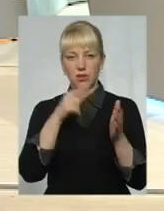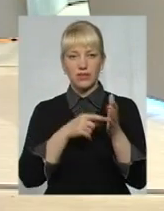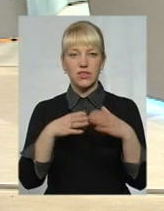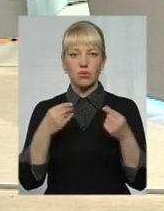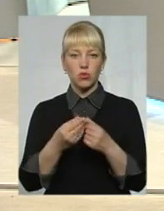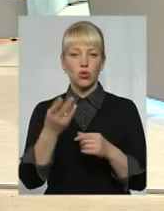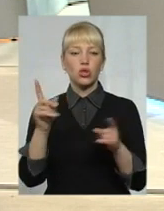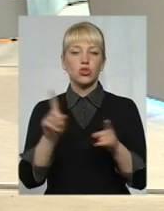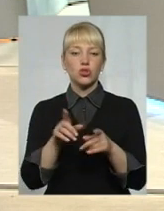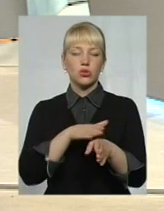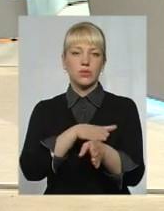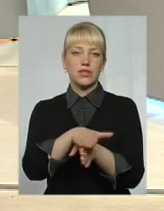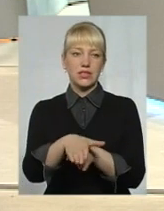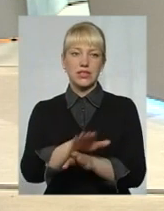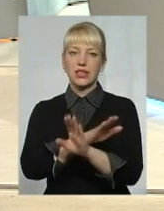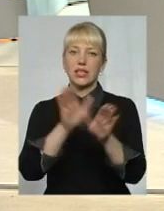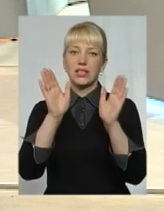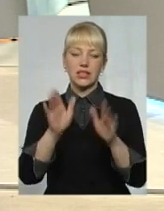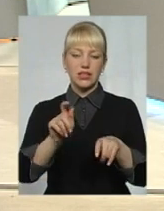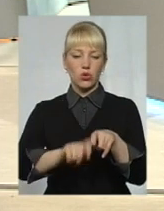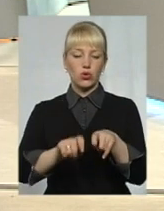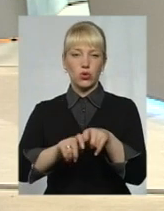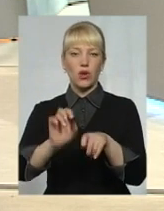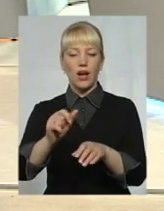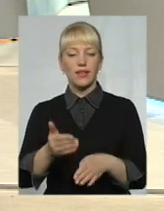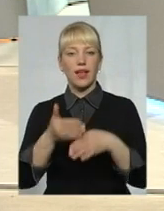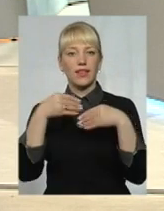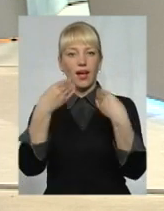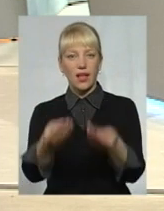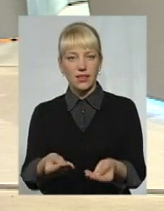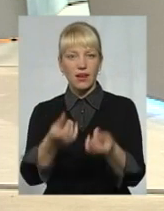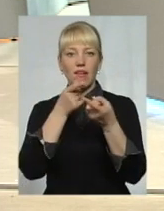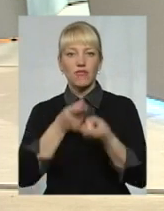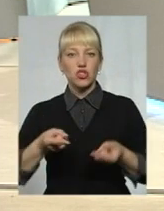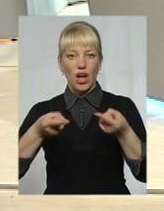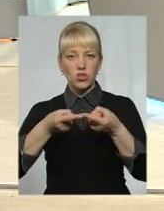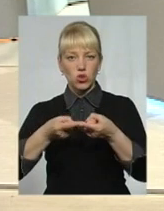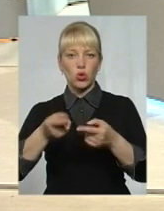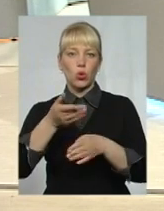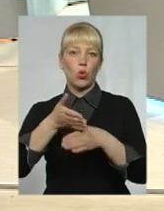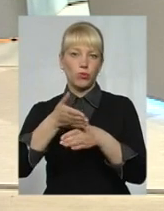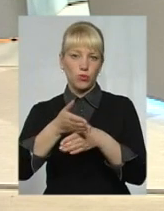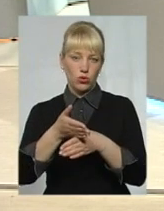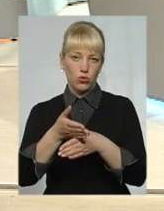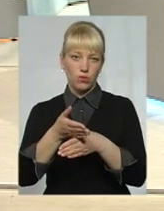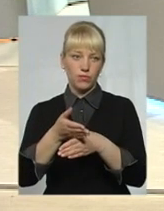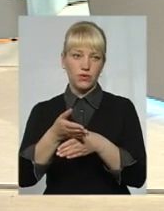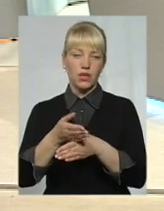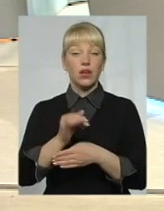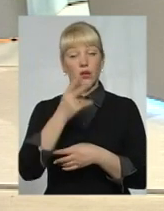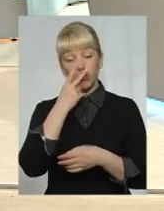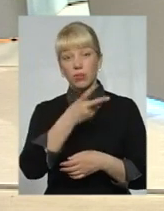щоб здійснити не тільки контроль, але і надати вчасну допомогу. побачити, проконтролювати, так?